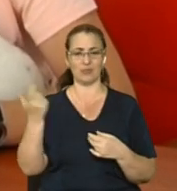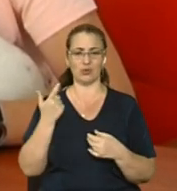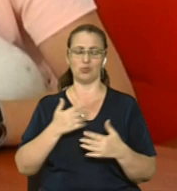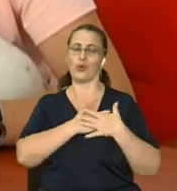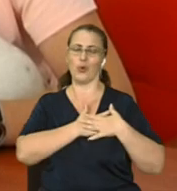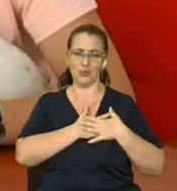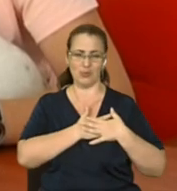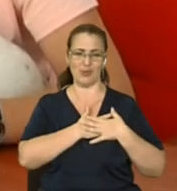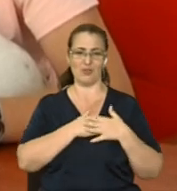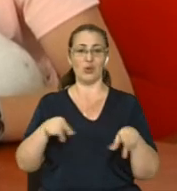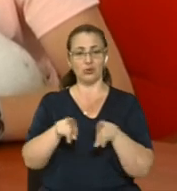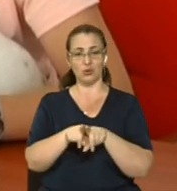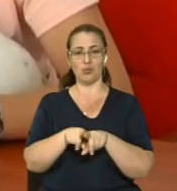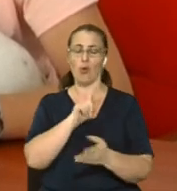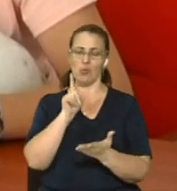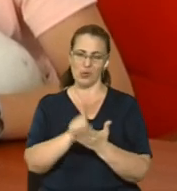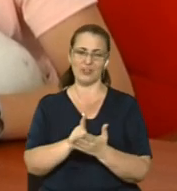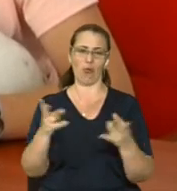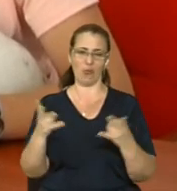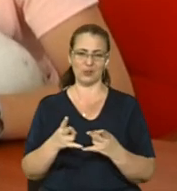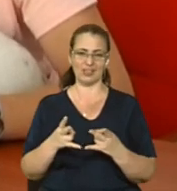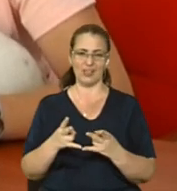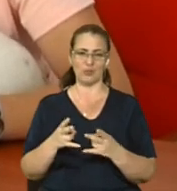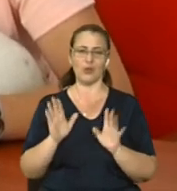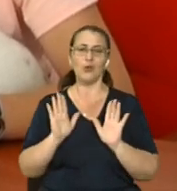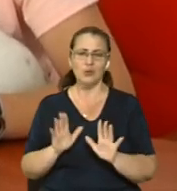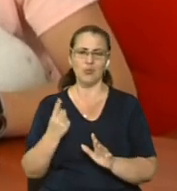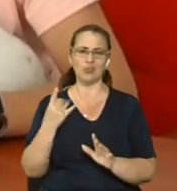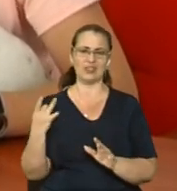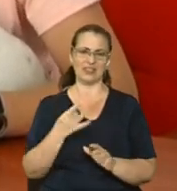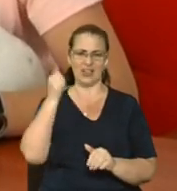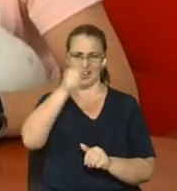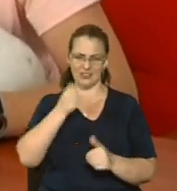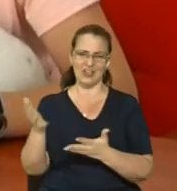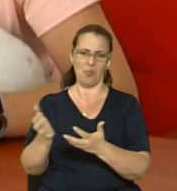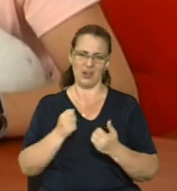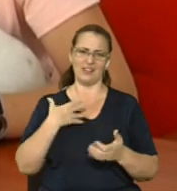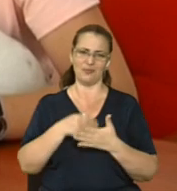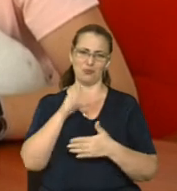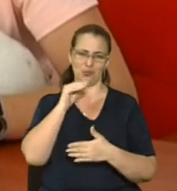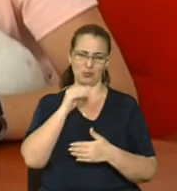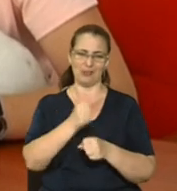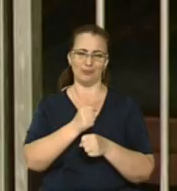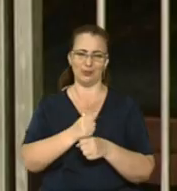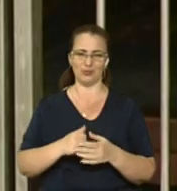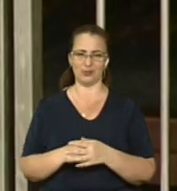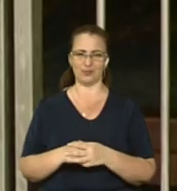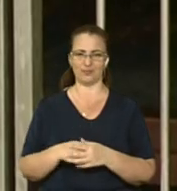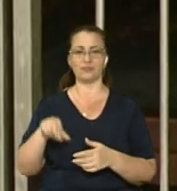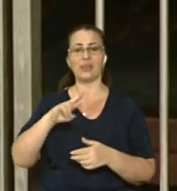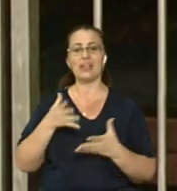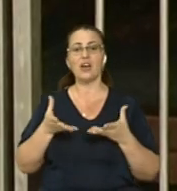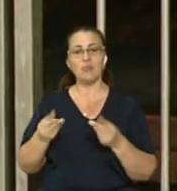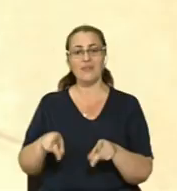любимою. Тому обов'язково потрібно хоча б раз у рік таки брати своєго улюблення з собою на роботу. Як